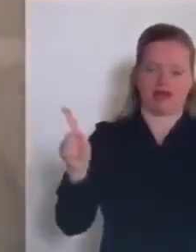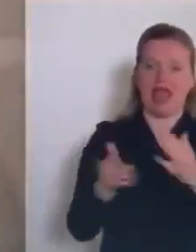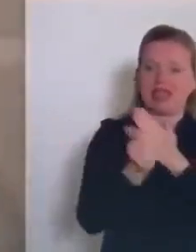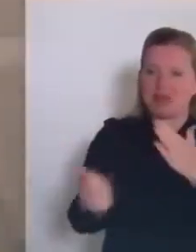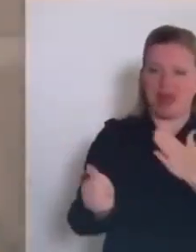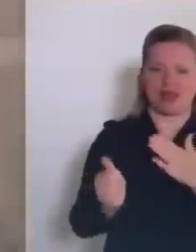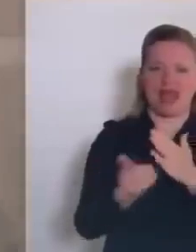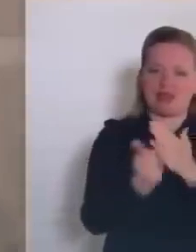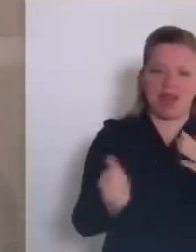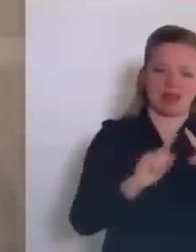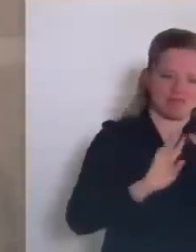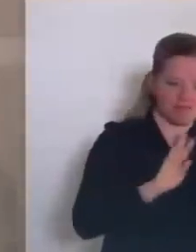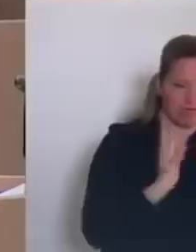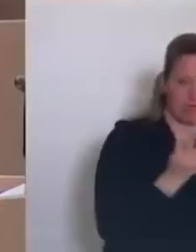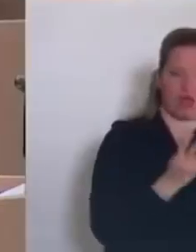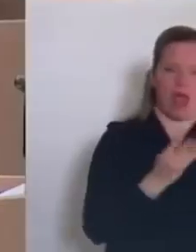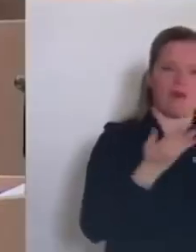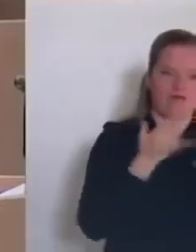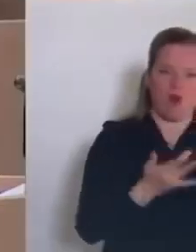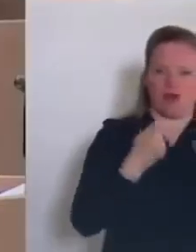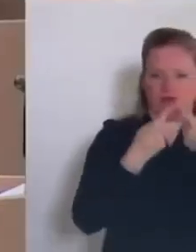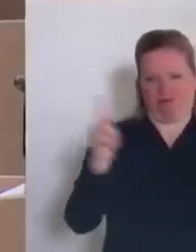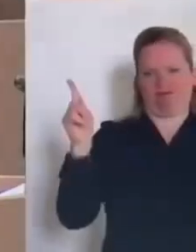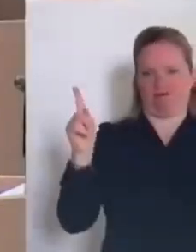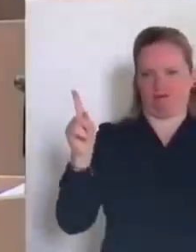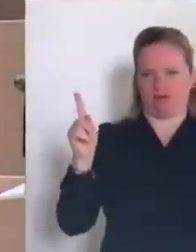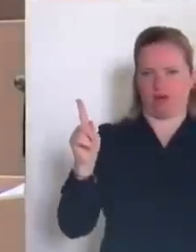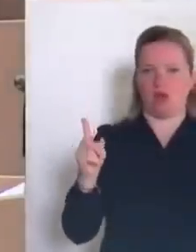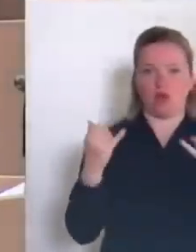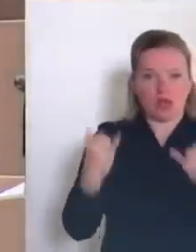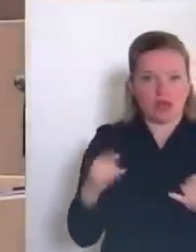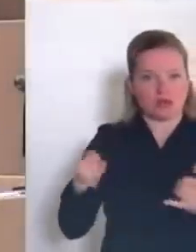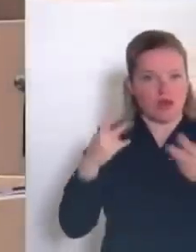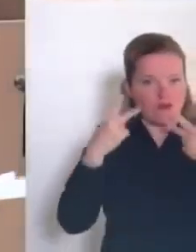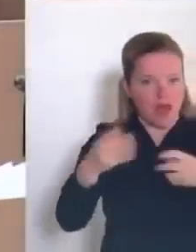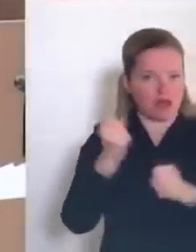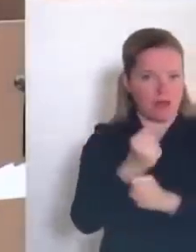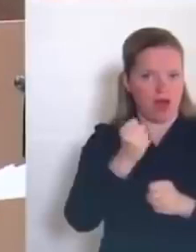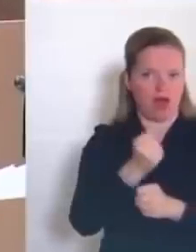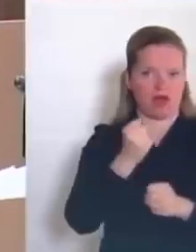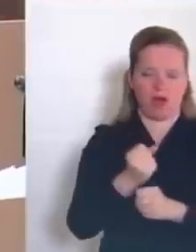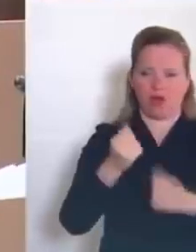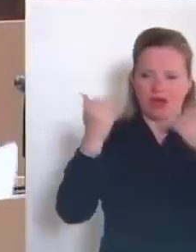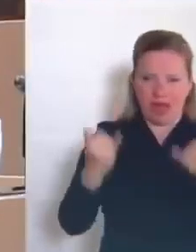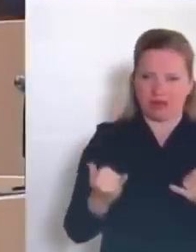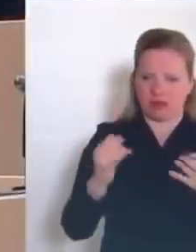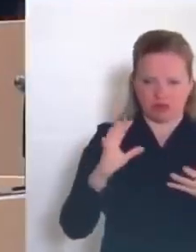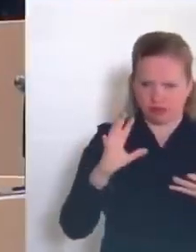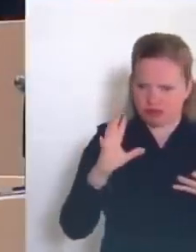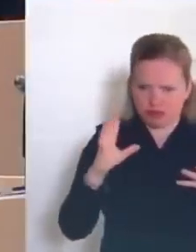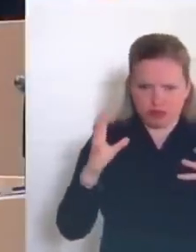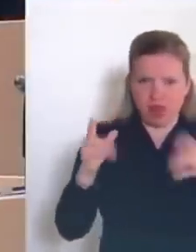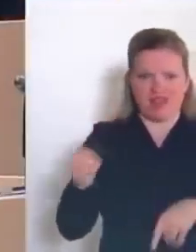completamente in disaccordo a quello che hanno consigliato gli esperti. Ed ora continuo ancora. Girate e rigirate la ruota perché sapete che